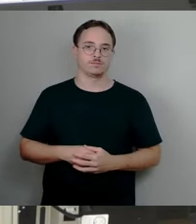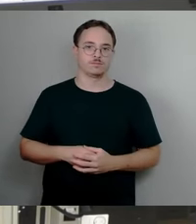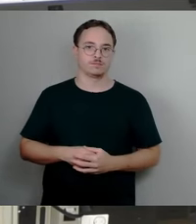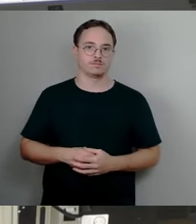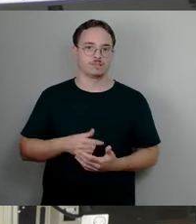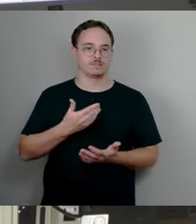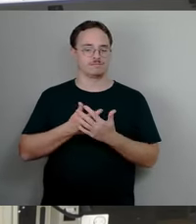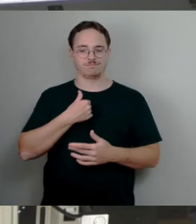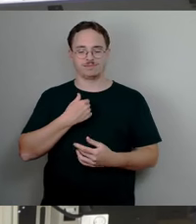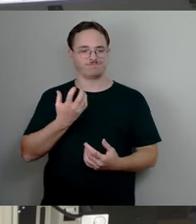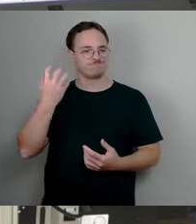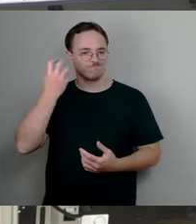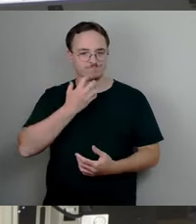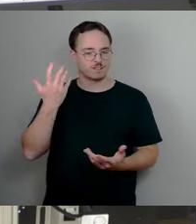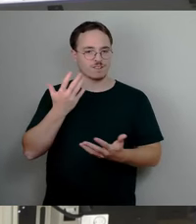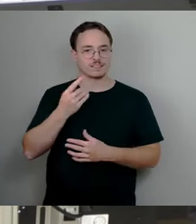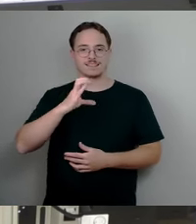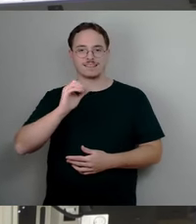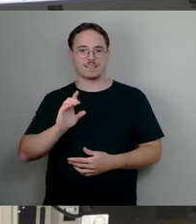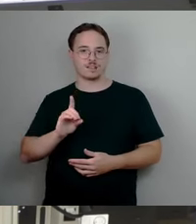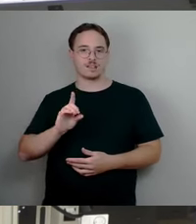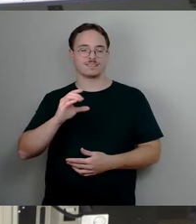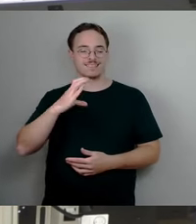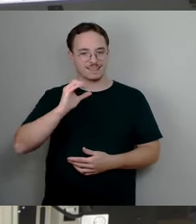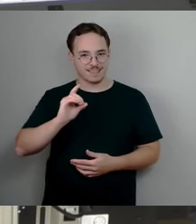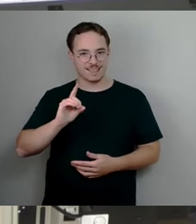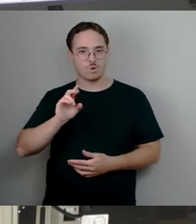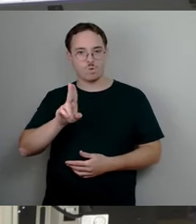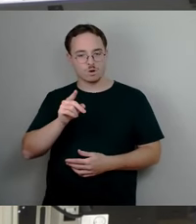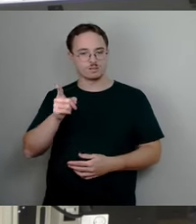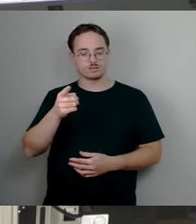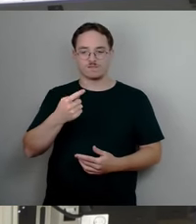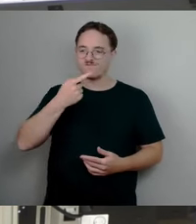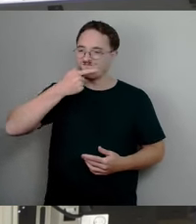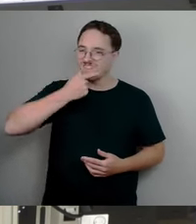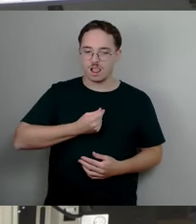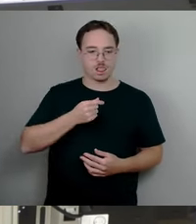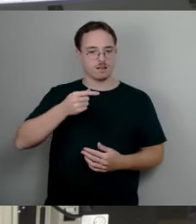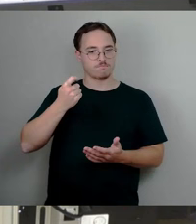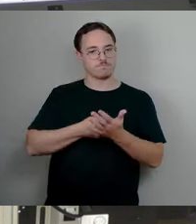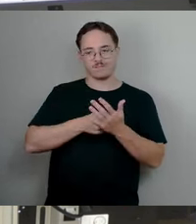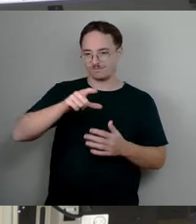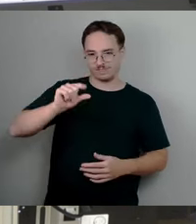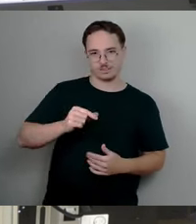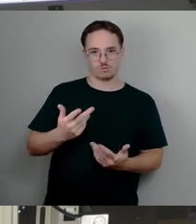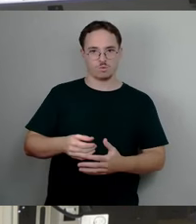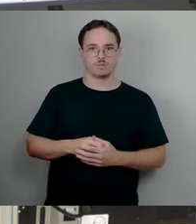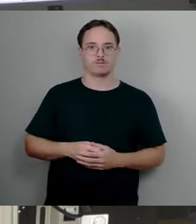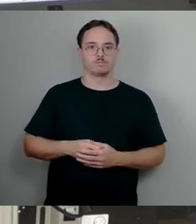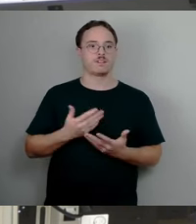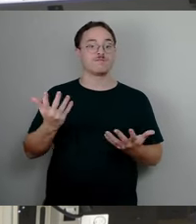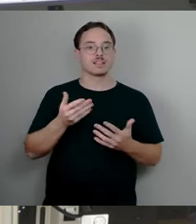auch für günstige Preise besteht. Für jene, die es nicht wissen, wir reden hier von 15 Euro für die Nutzen von Kursräumen,